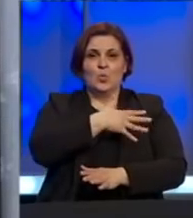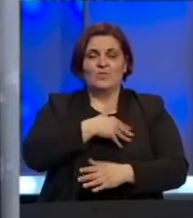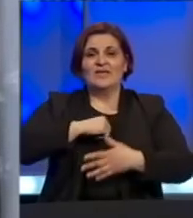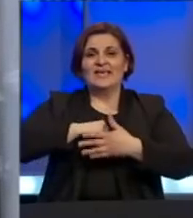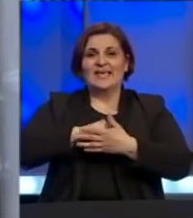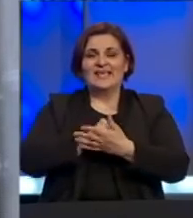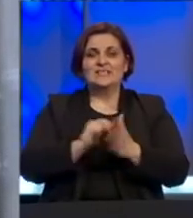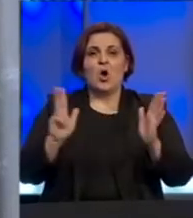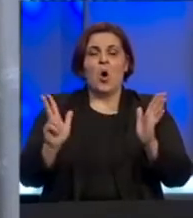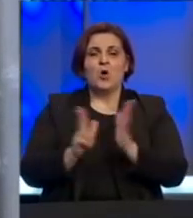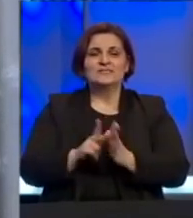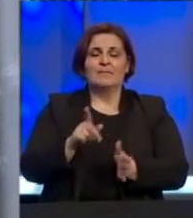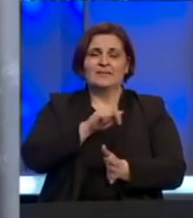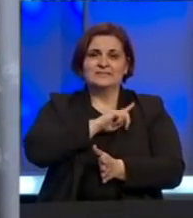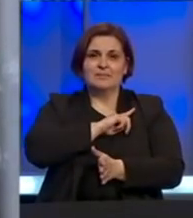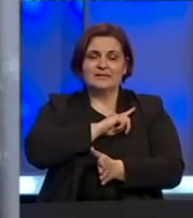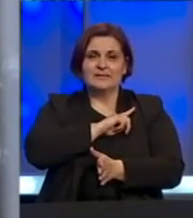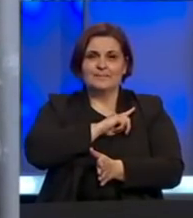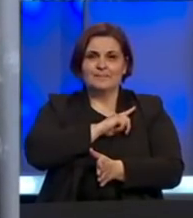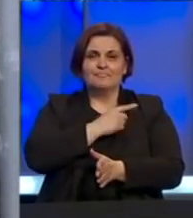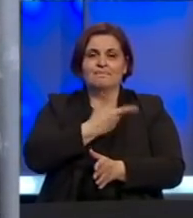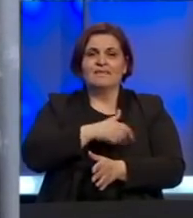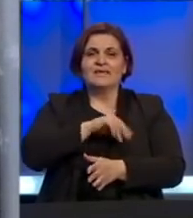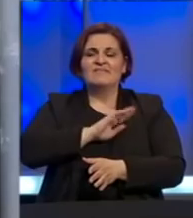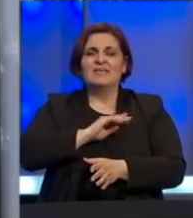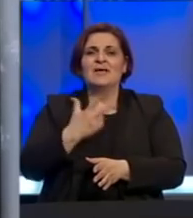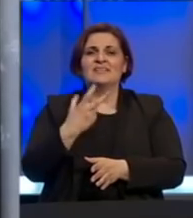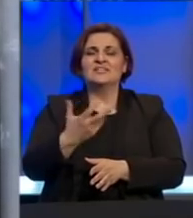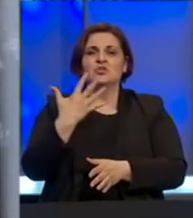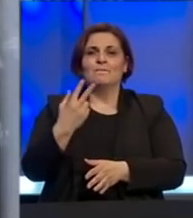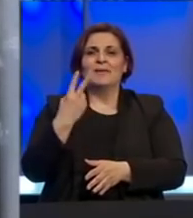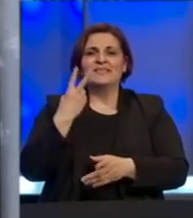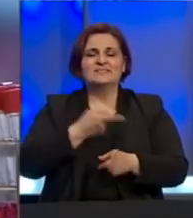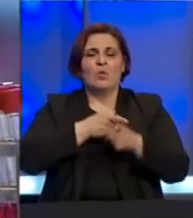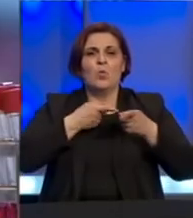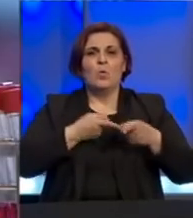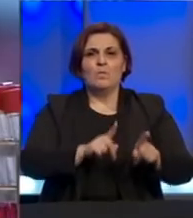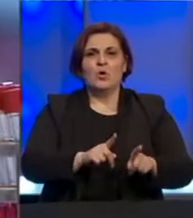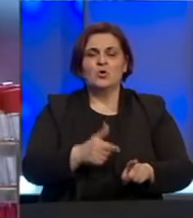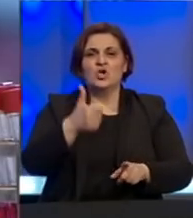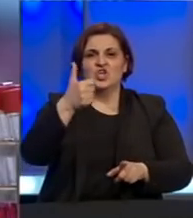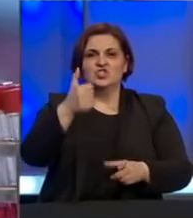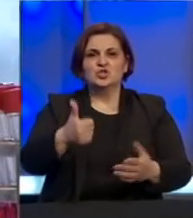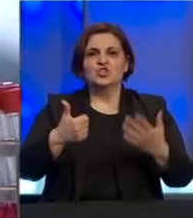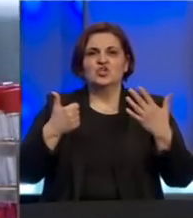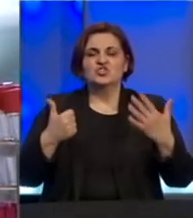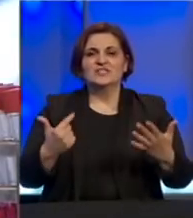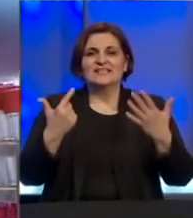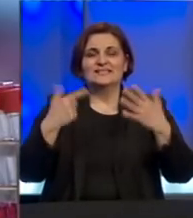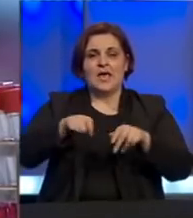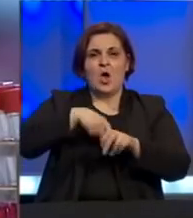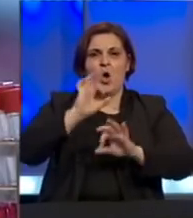zabilježeno 18 smrtnih slučajeva Hrvatska ima 352 hospitalizirana i 167